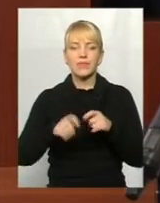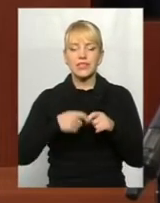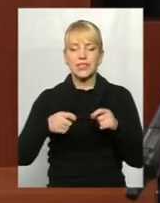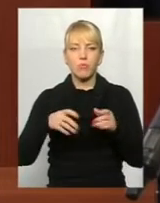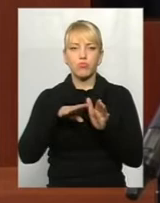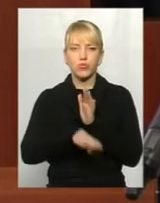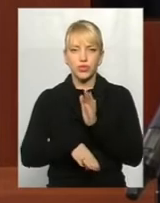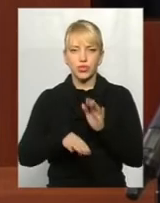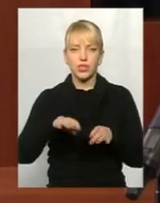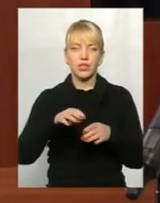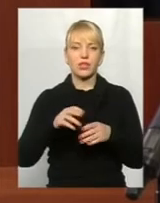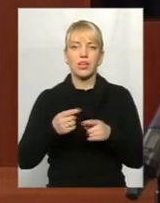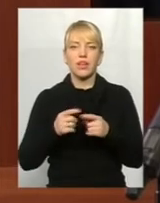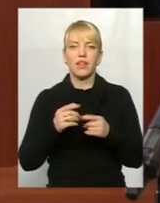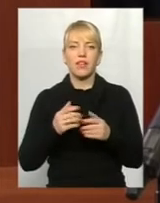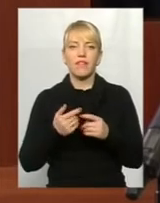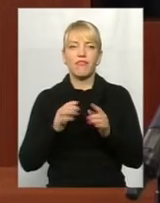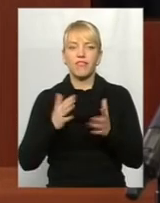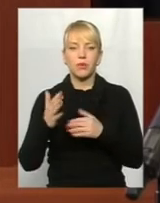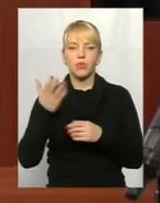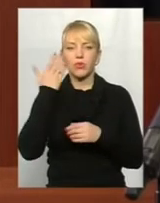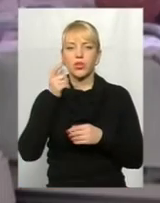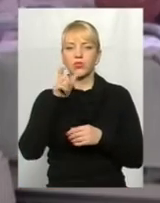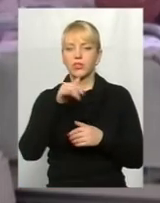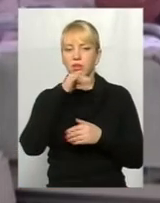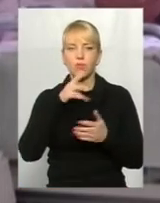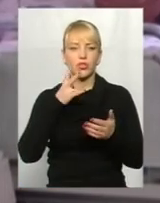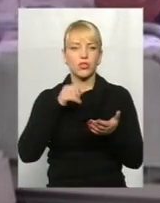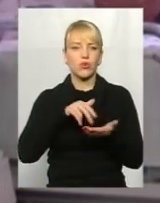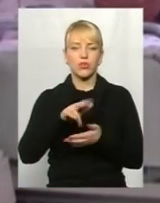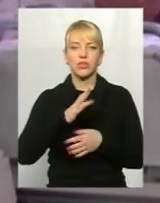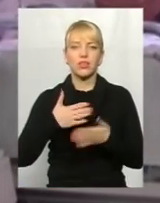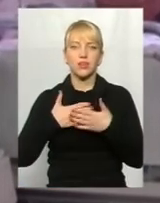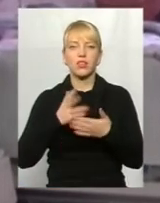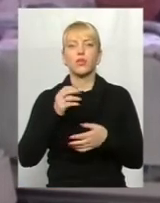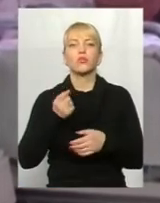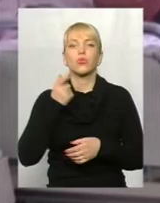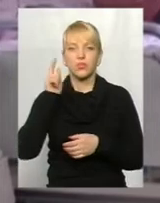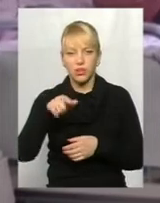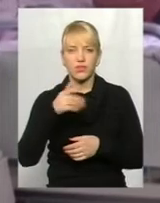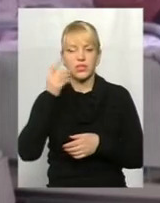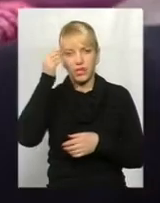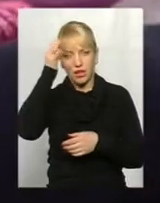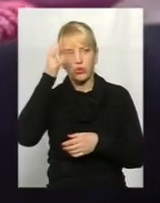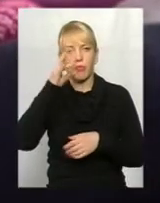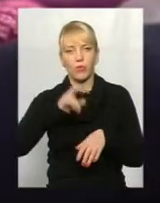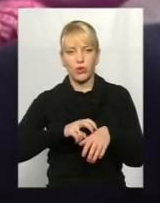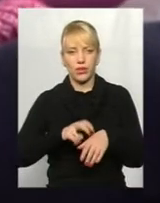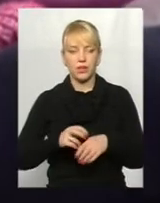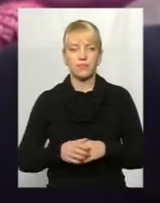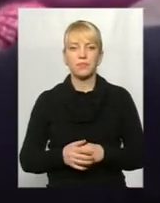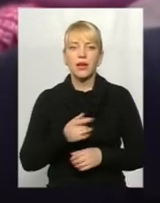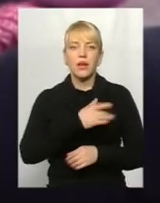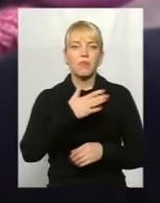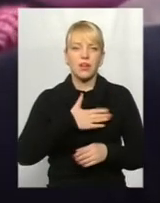людина не може ні ходити, ні дихати, тоді вже звертається до лікаря. Що відтепер угоду можна заключити навіть із приватним лікарем, бо, за словами